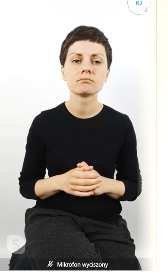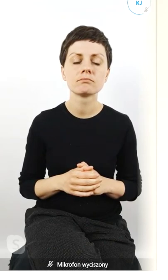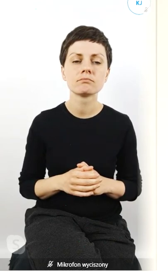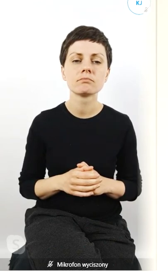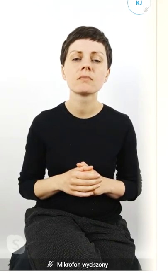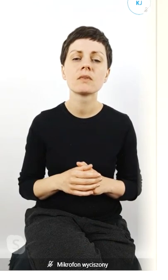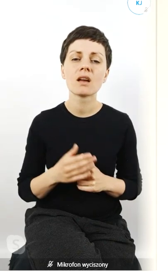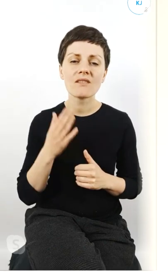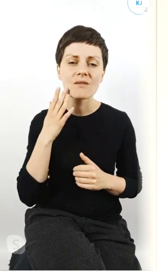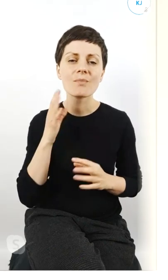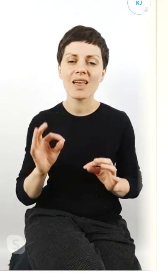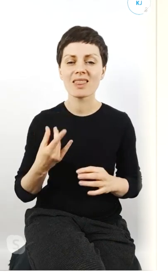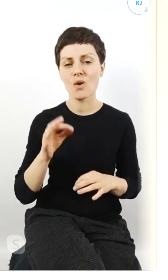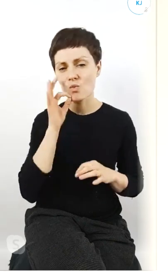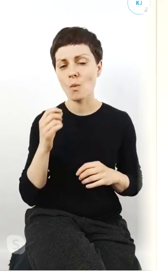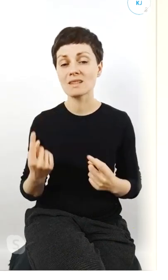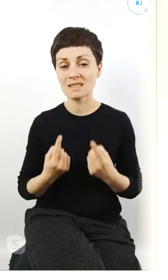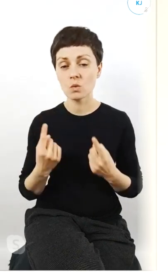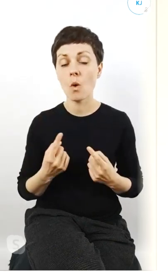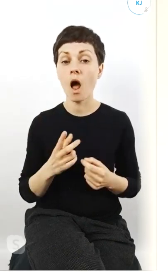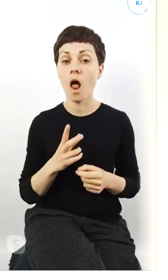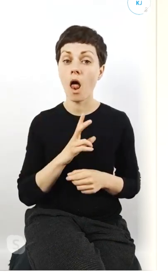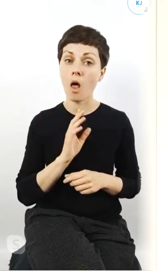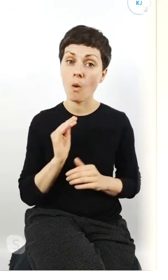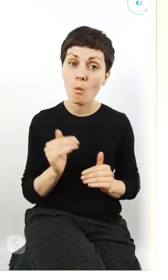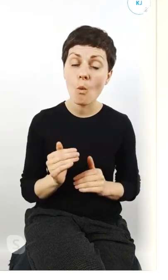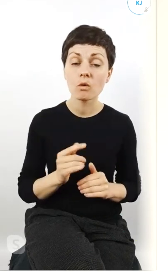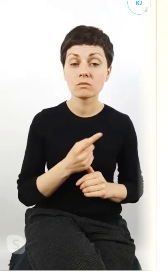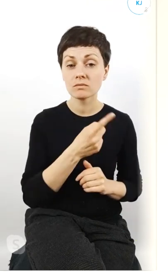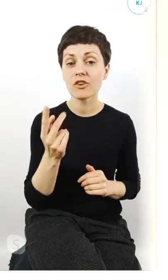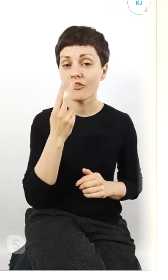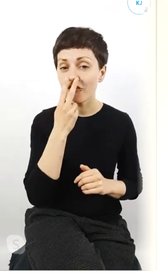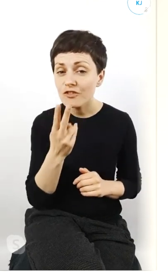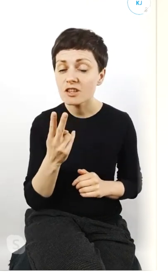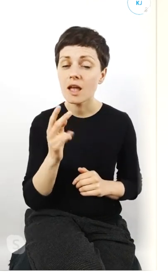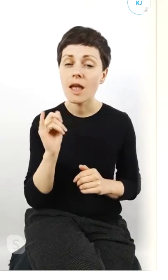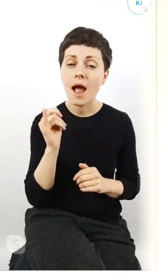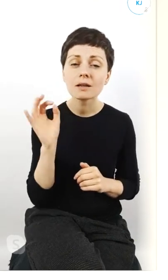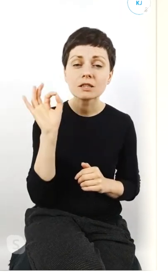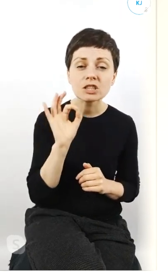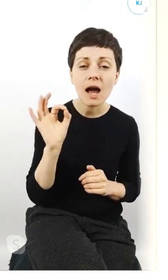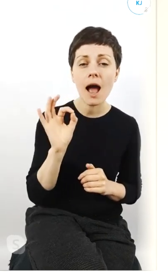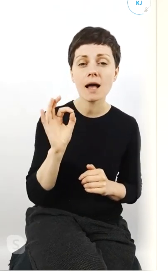sytuacji czy widzicie jakąś szansę jakąś nadzieję na zmianę